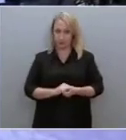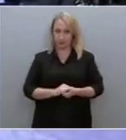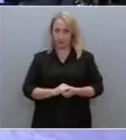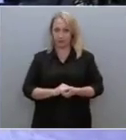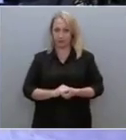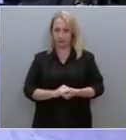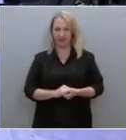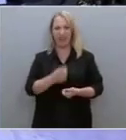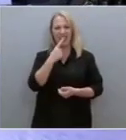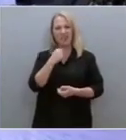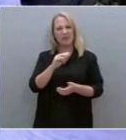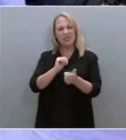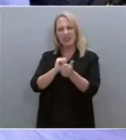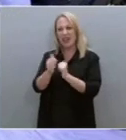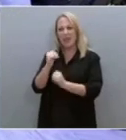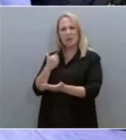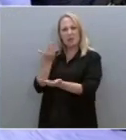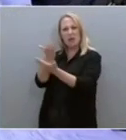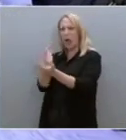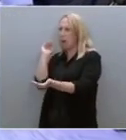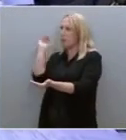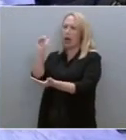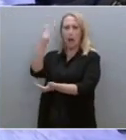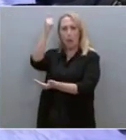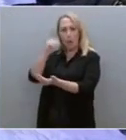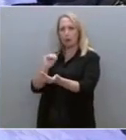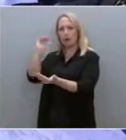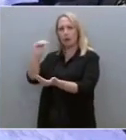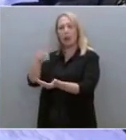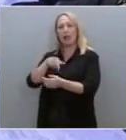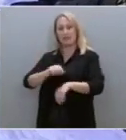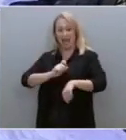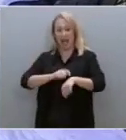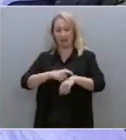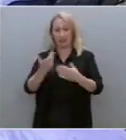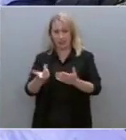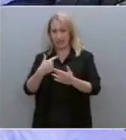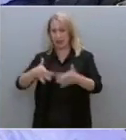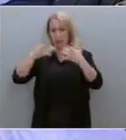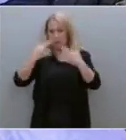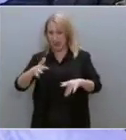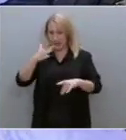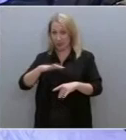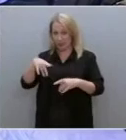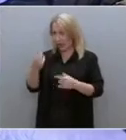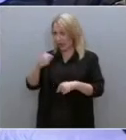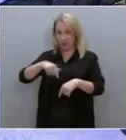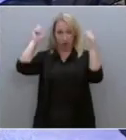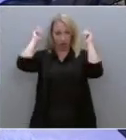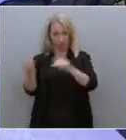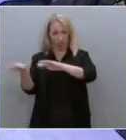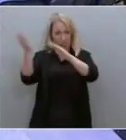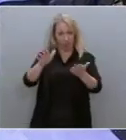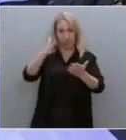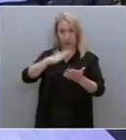Τι εννοείται αυτοτελώς. Να ζητήσετε την παρέτησή του, αφού είναι αντιδημοκρατική εκτροπή βαθύτατη, όπως